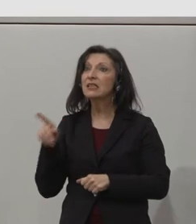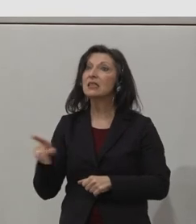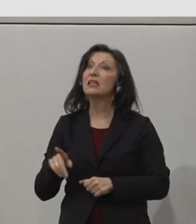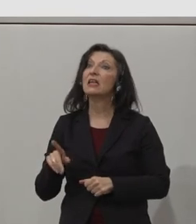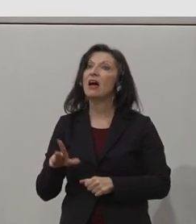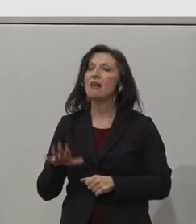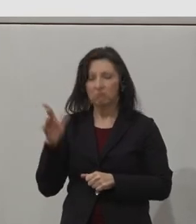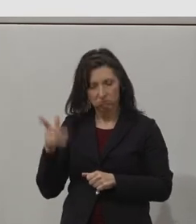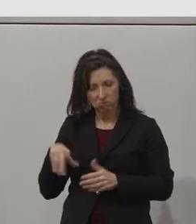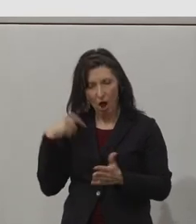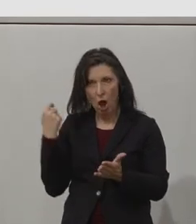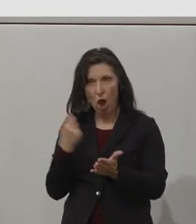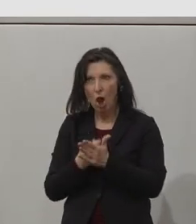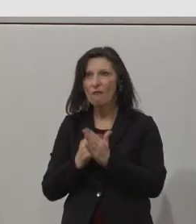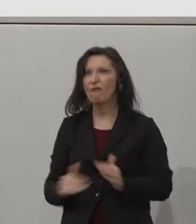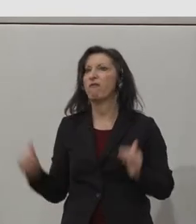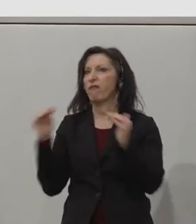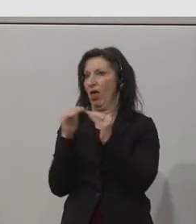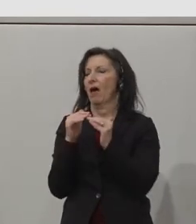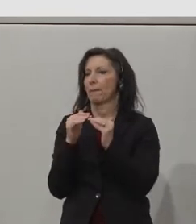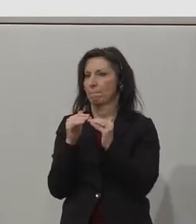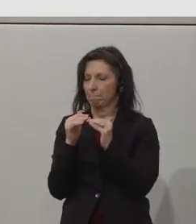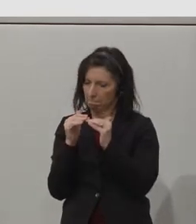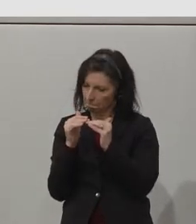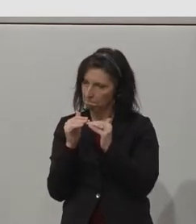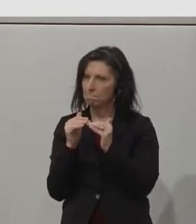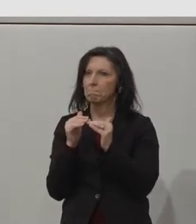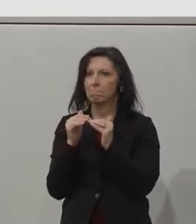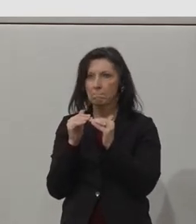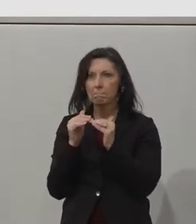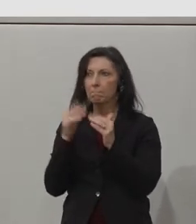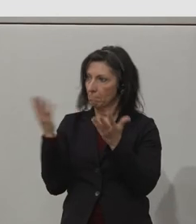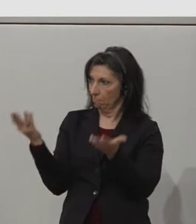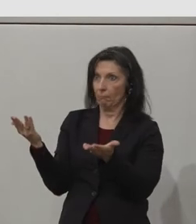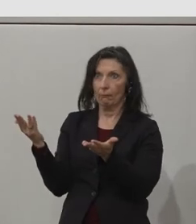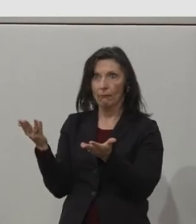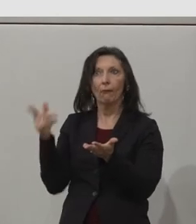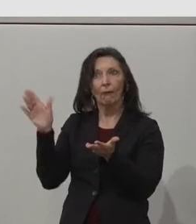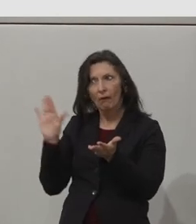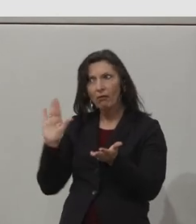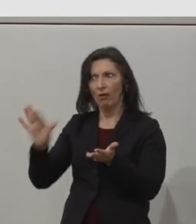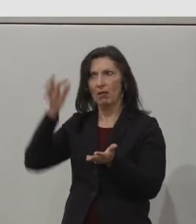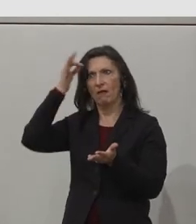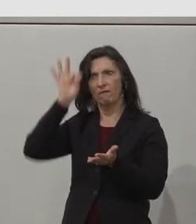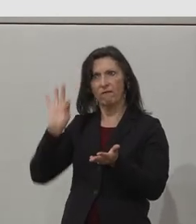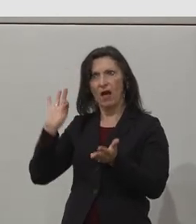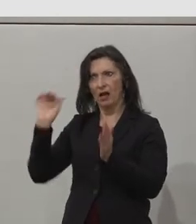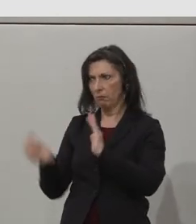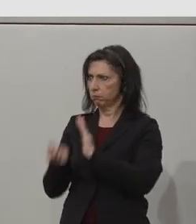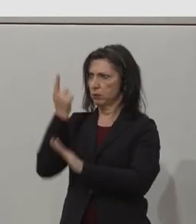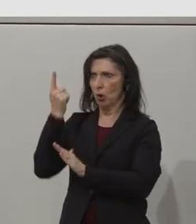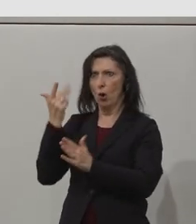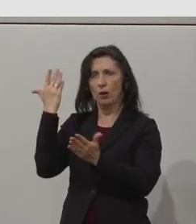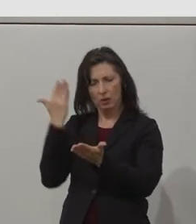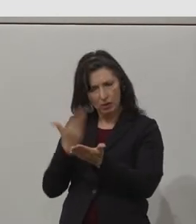the skill set that they bring to the table and the value that it offers. But the entire experience of